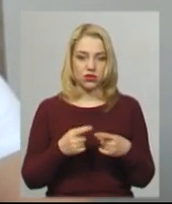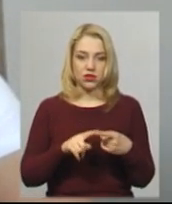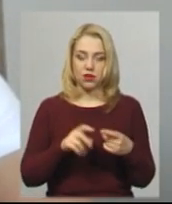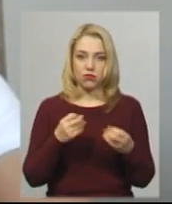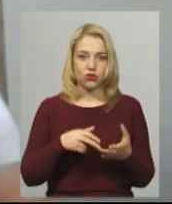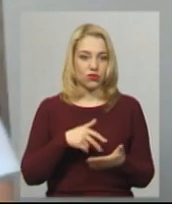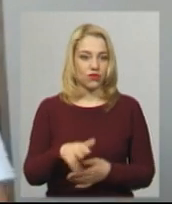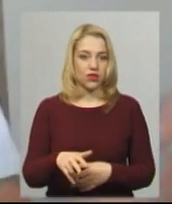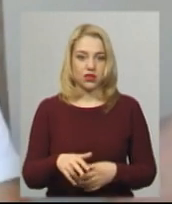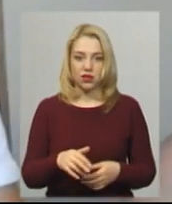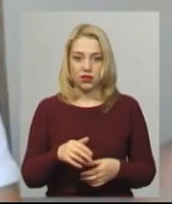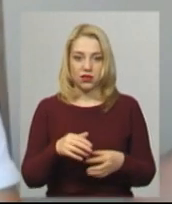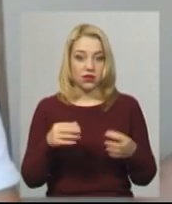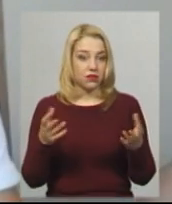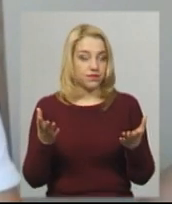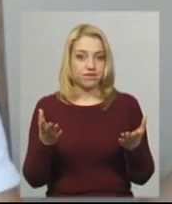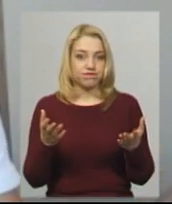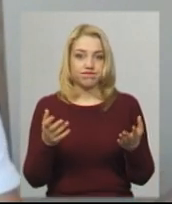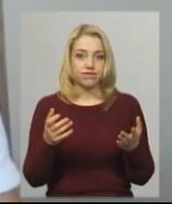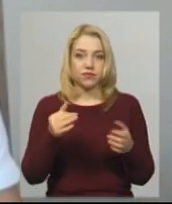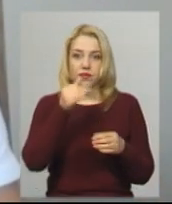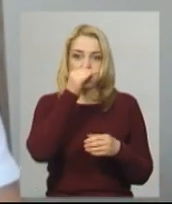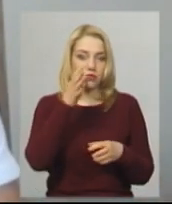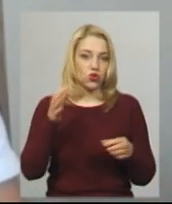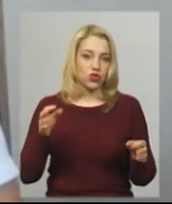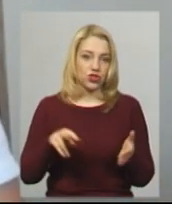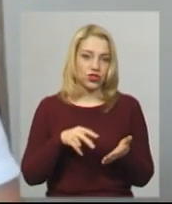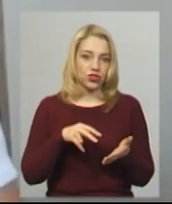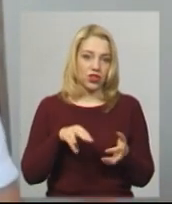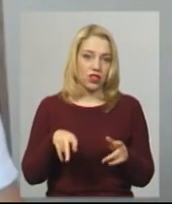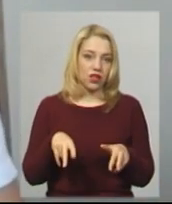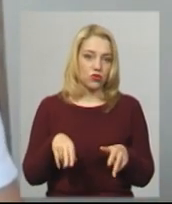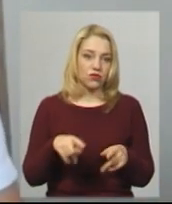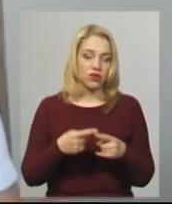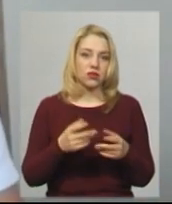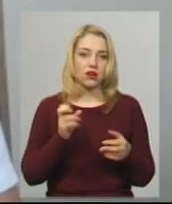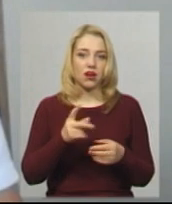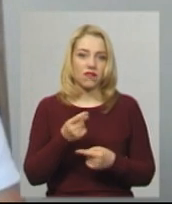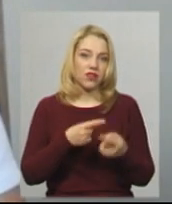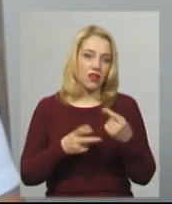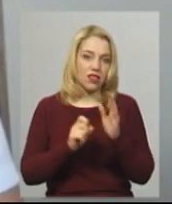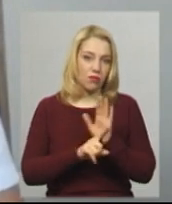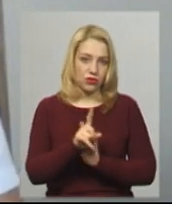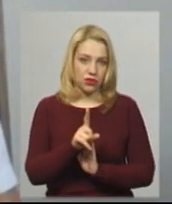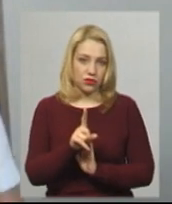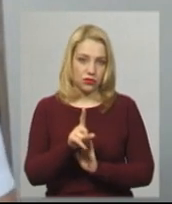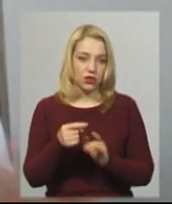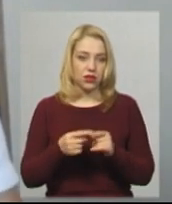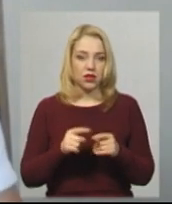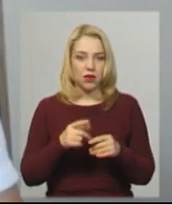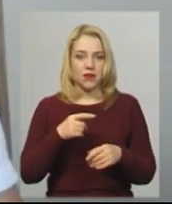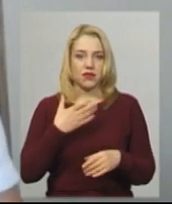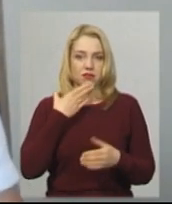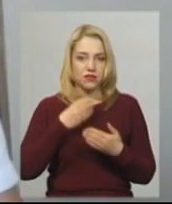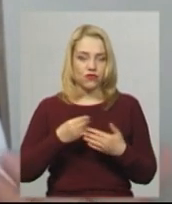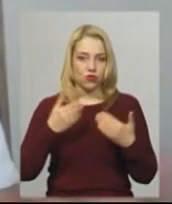вийти і це як дерев'яний танцюрець вже буде. Це якби все спочатку. Це потрібно завжди свої м'язи підтримувати